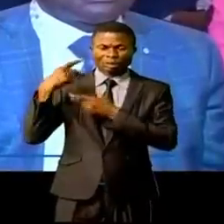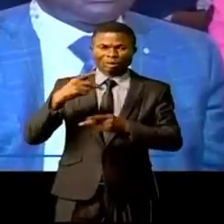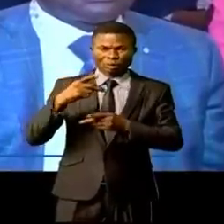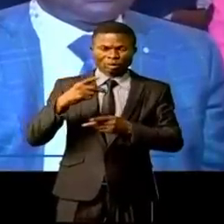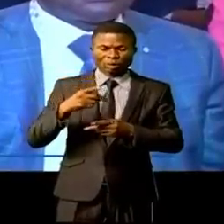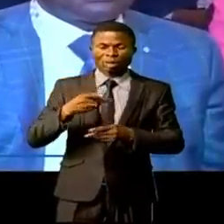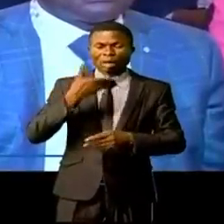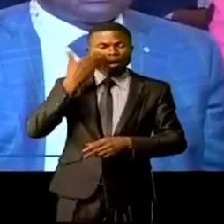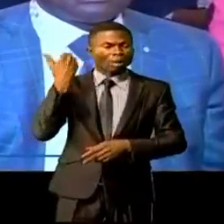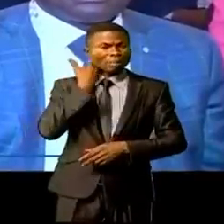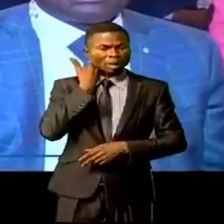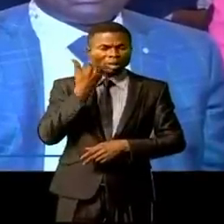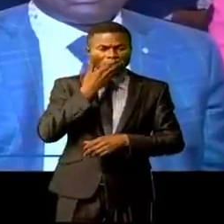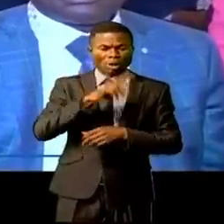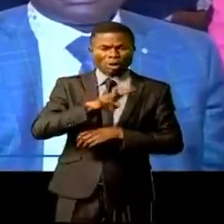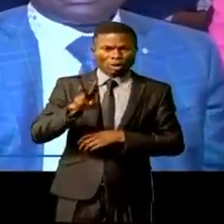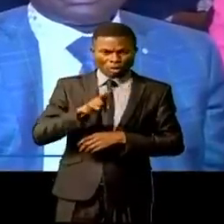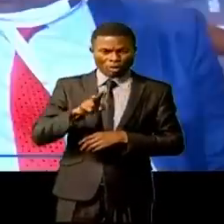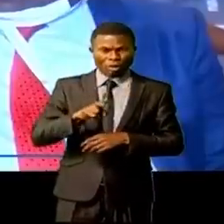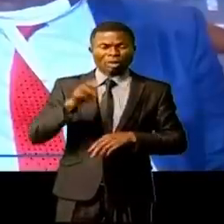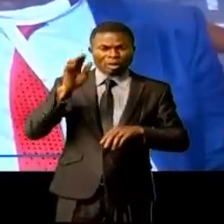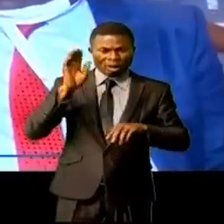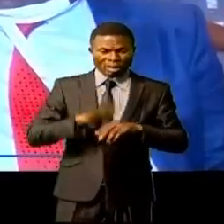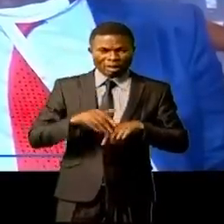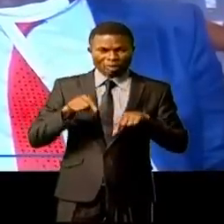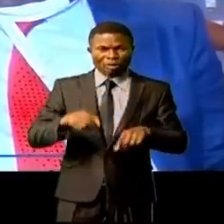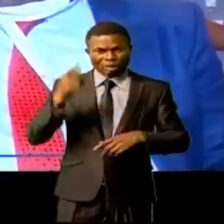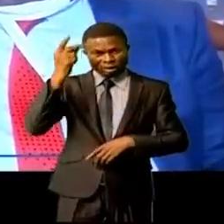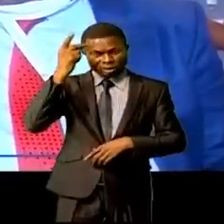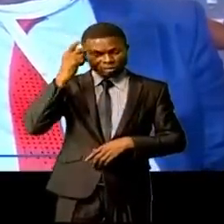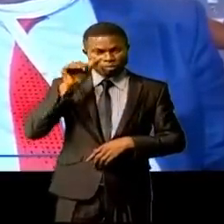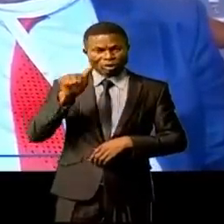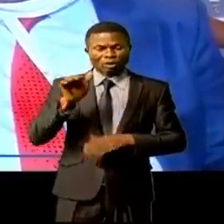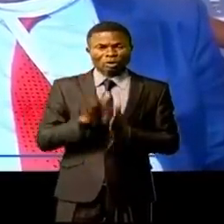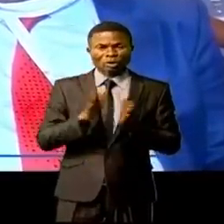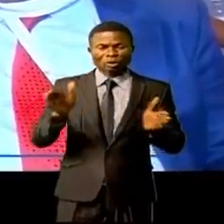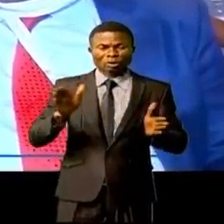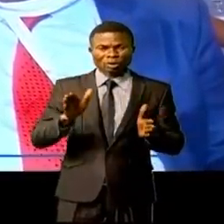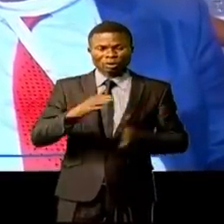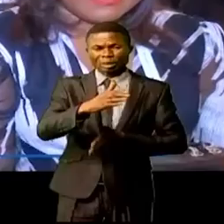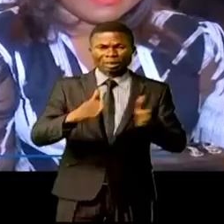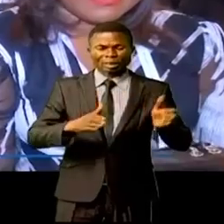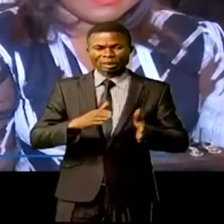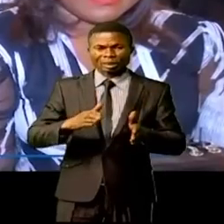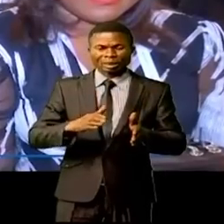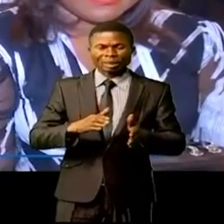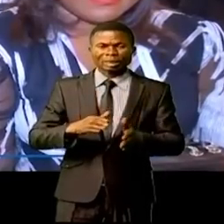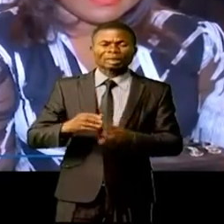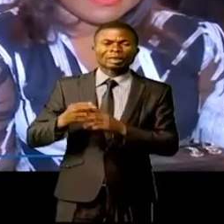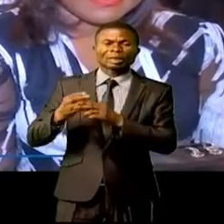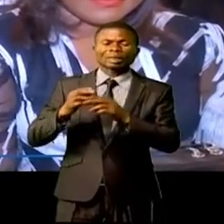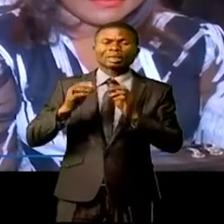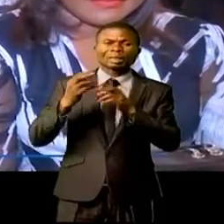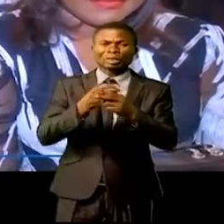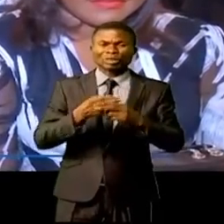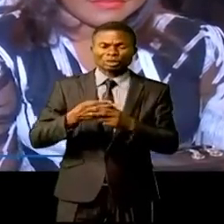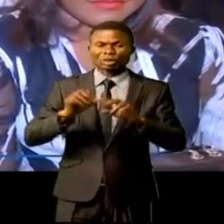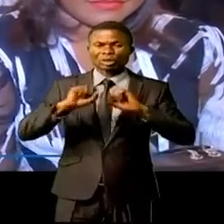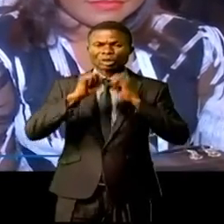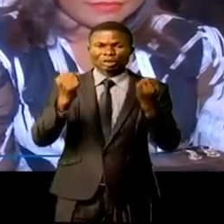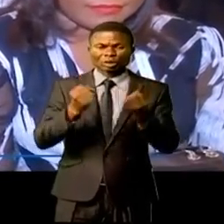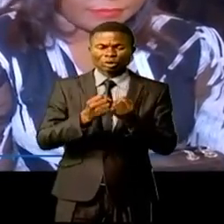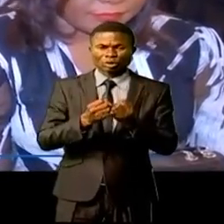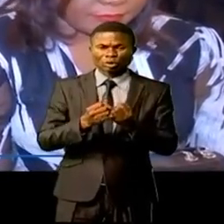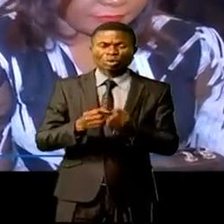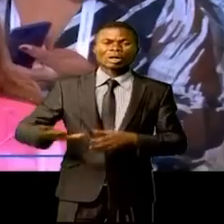COVID-19, a vécu à Kinshasa. Les directeurs généraux des caisses de sécurité sociale des pays d'Afrique centrale